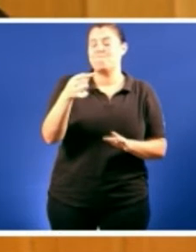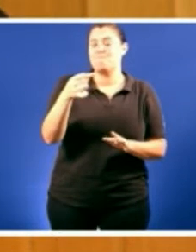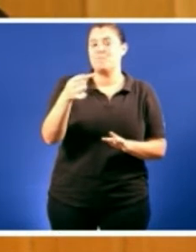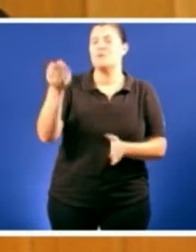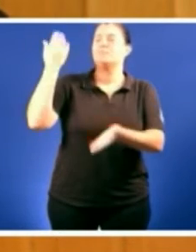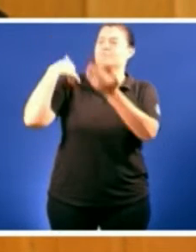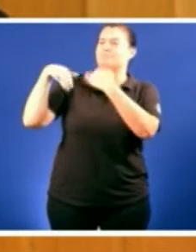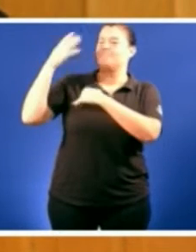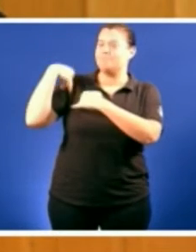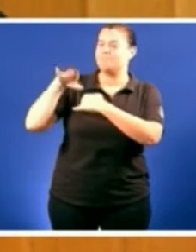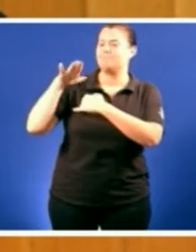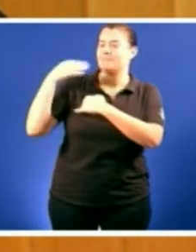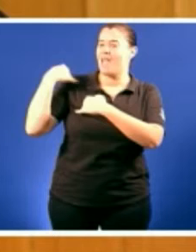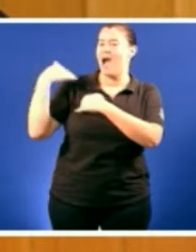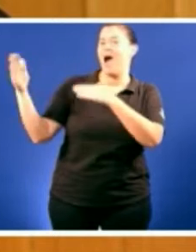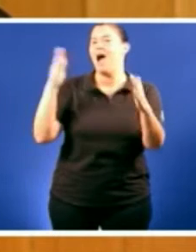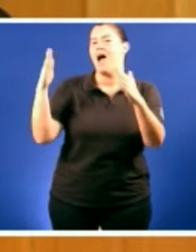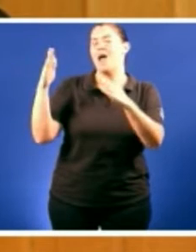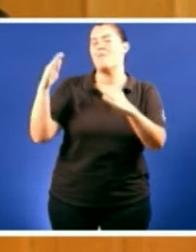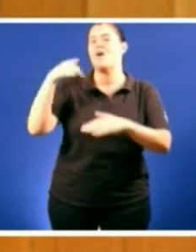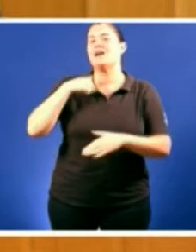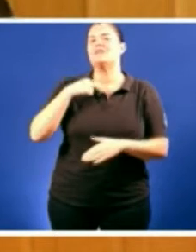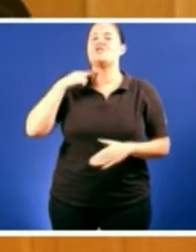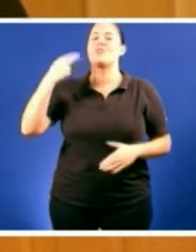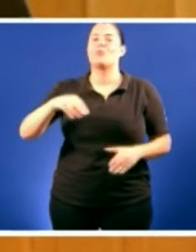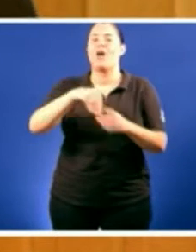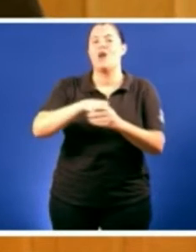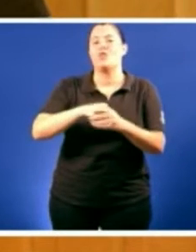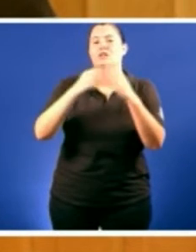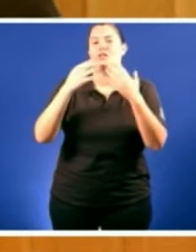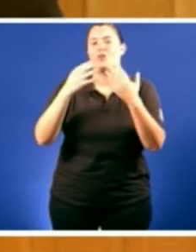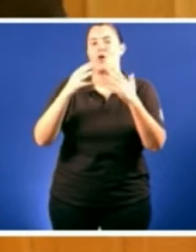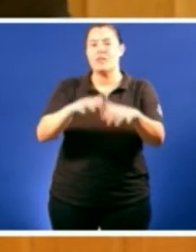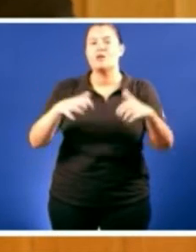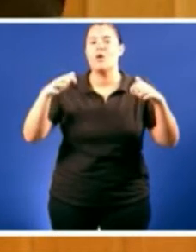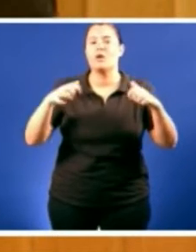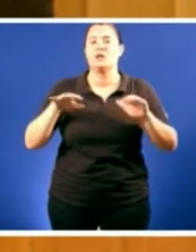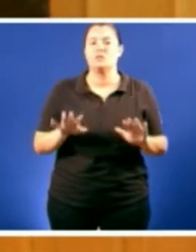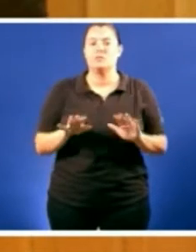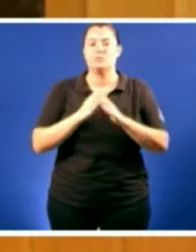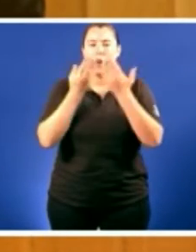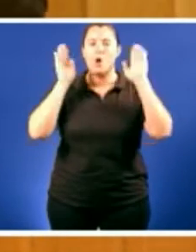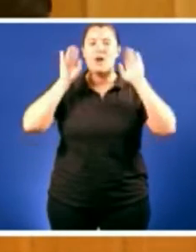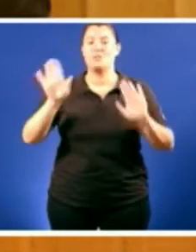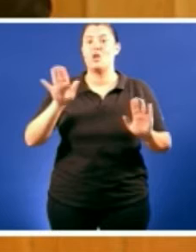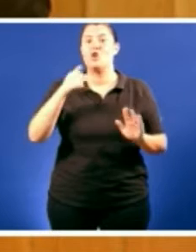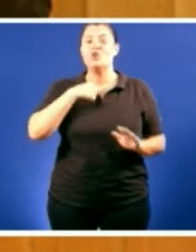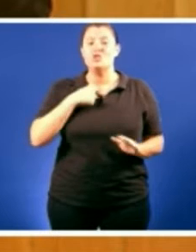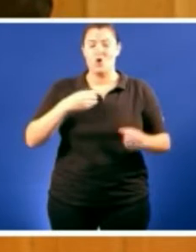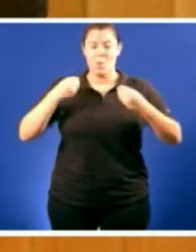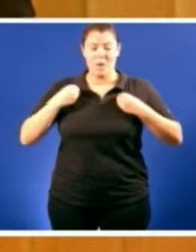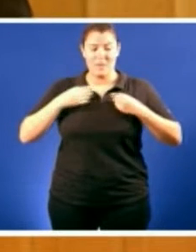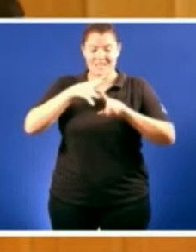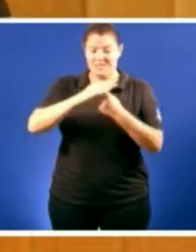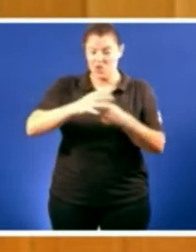de diputado no Congreso. Pois durante ese periodo vivín situacións como esta.